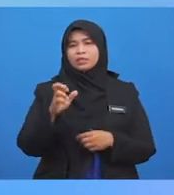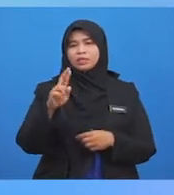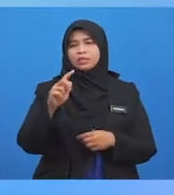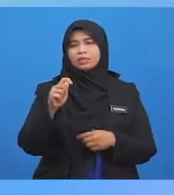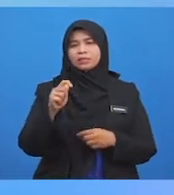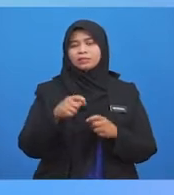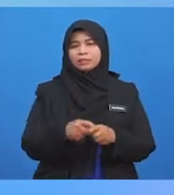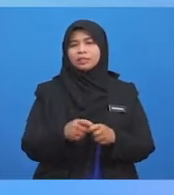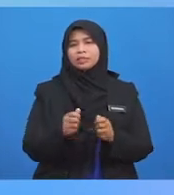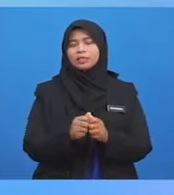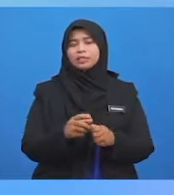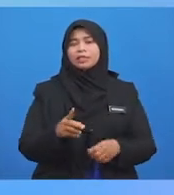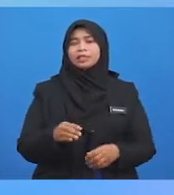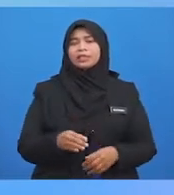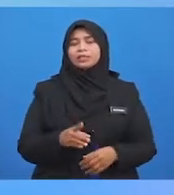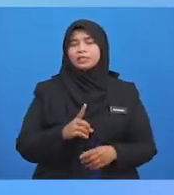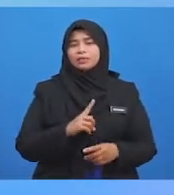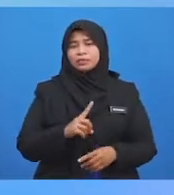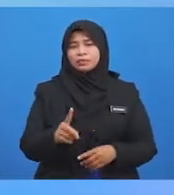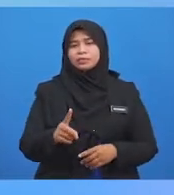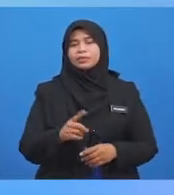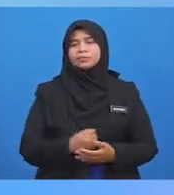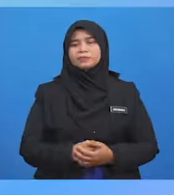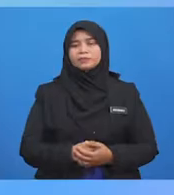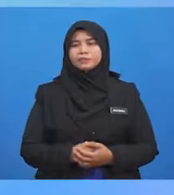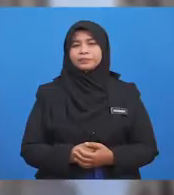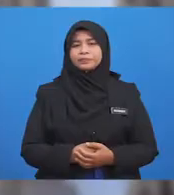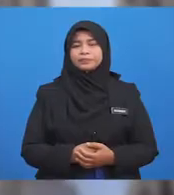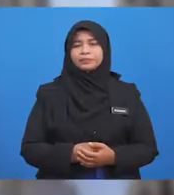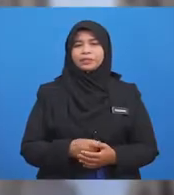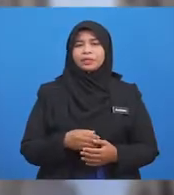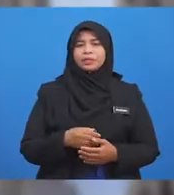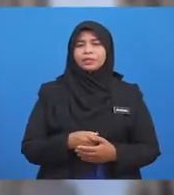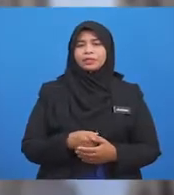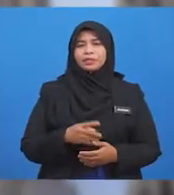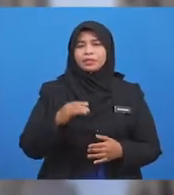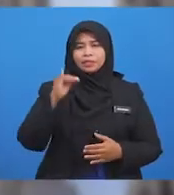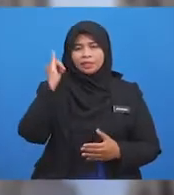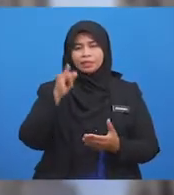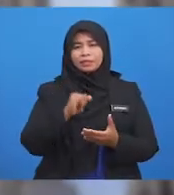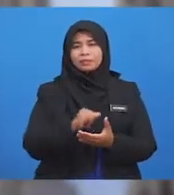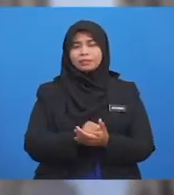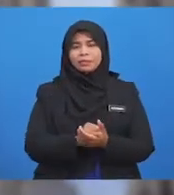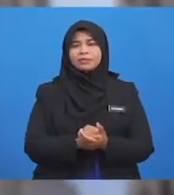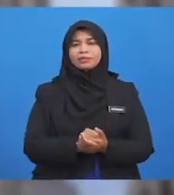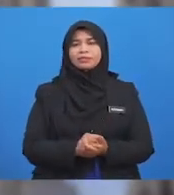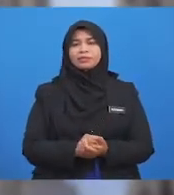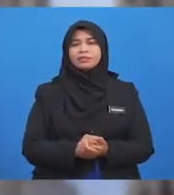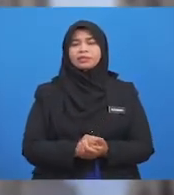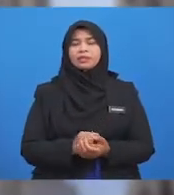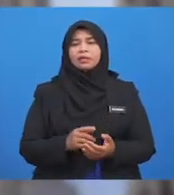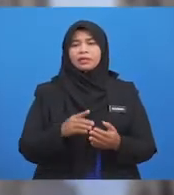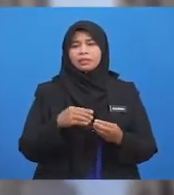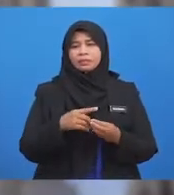Kepada Allah Dan Peraturan Syariah Islam Ya Pokoknya Iman Yang Murid